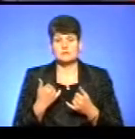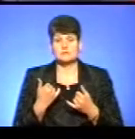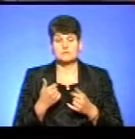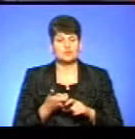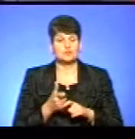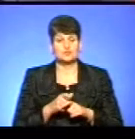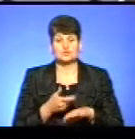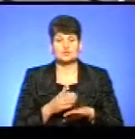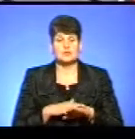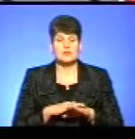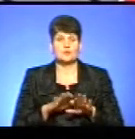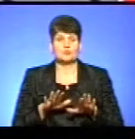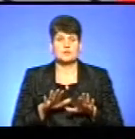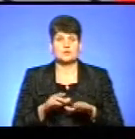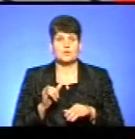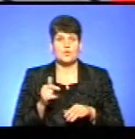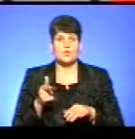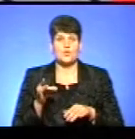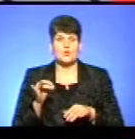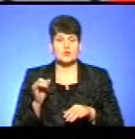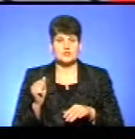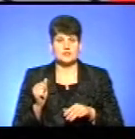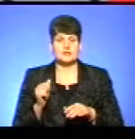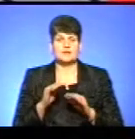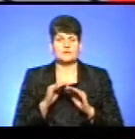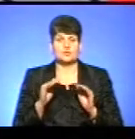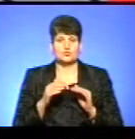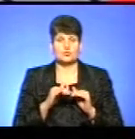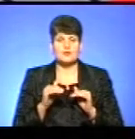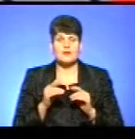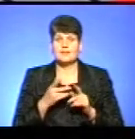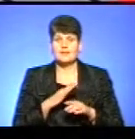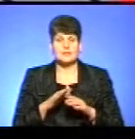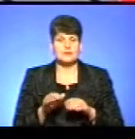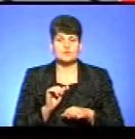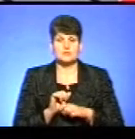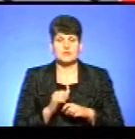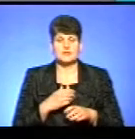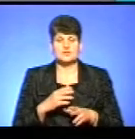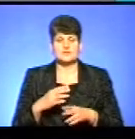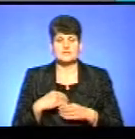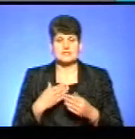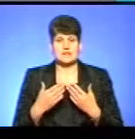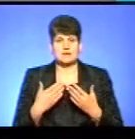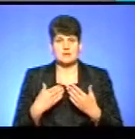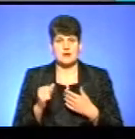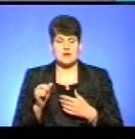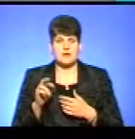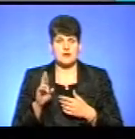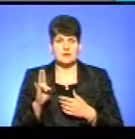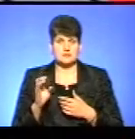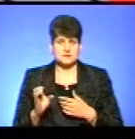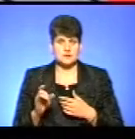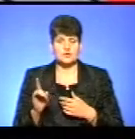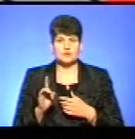ускладнює позиція Угорщини наш діалог на високому рівні, але разом з тим вона не паралізує наші взаємини з Альянсом. Щодо того,